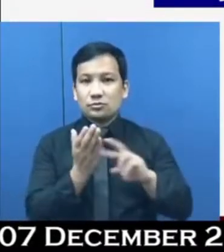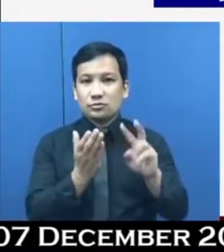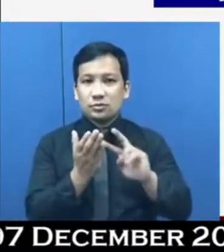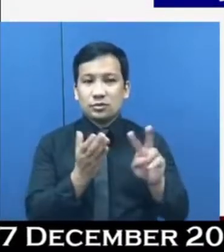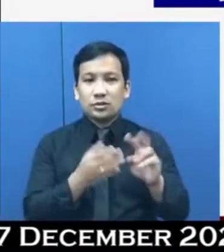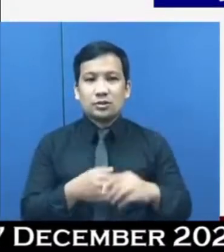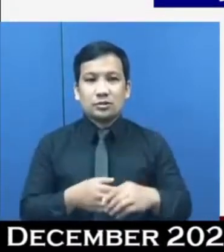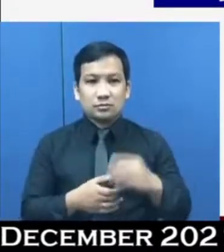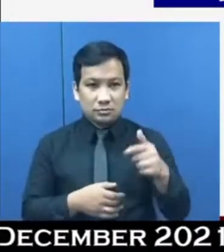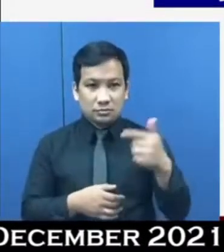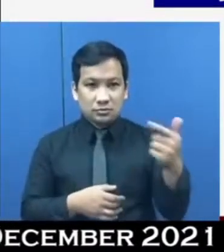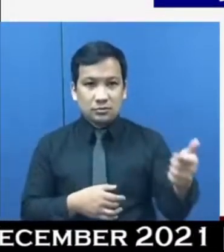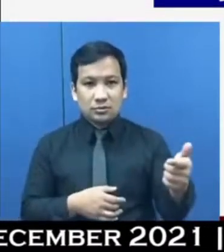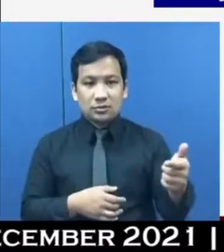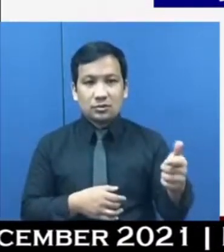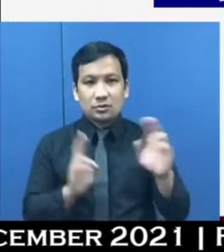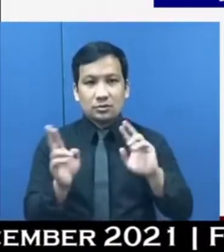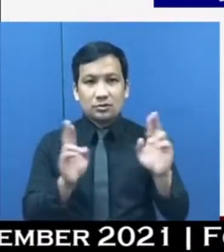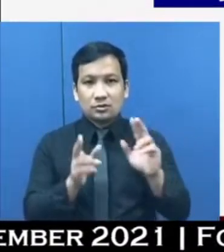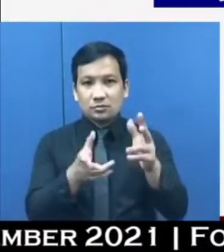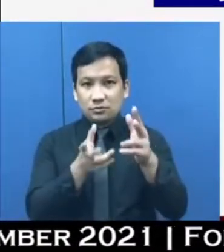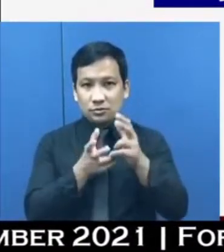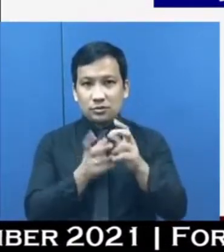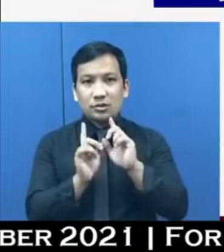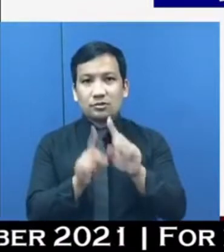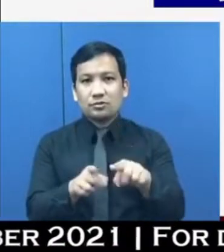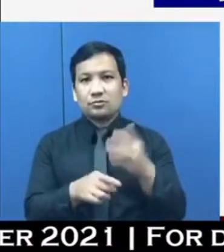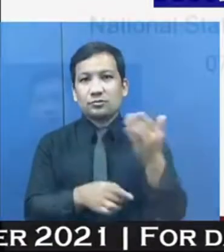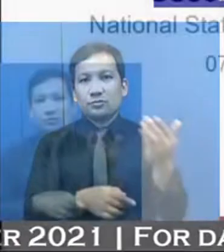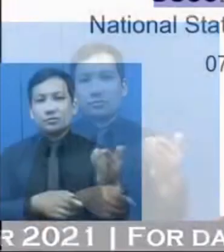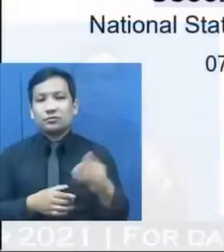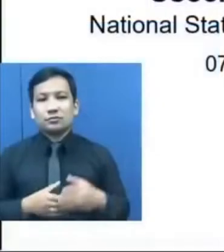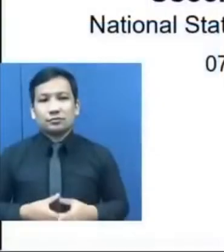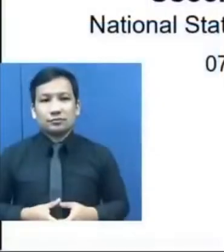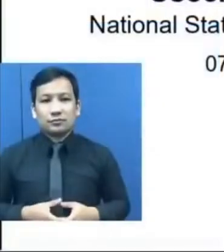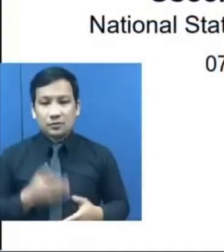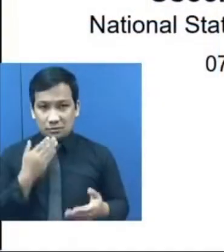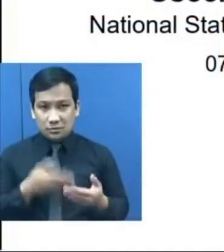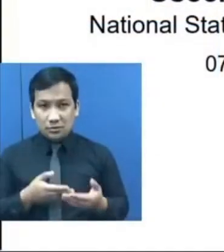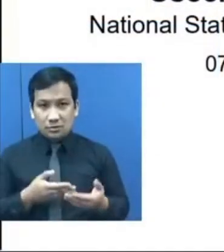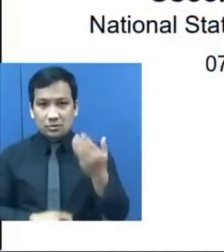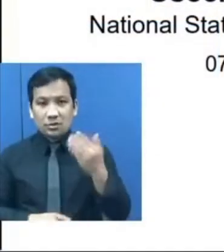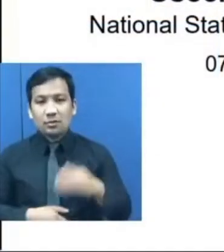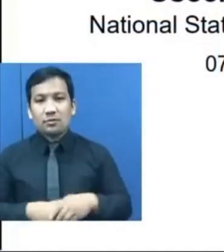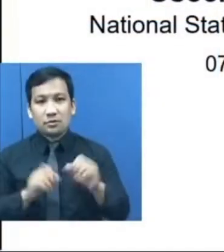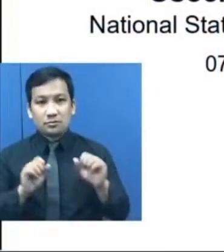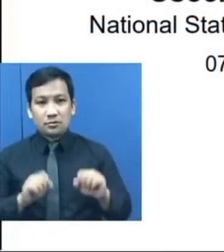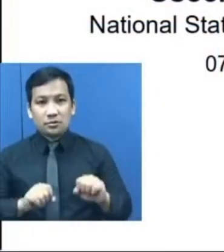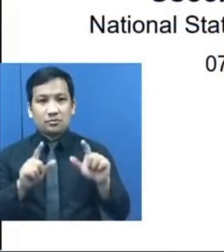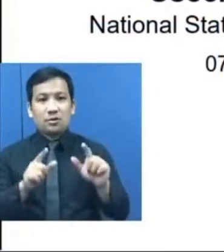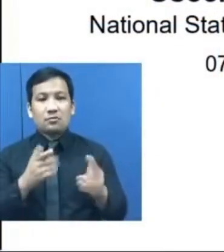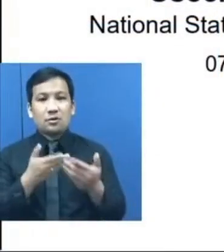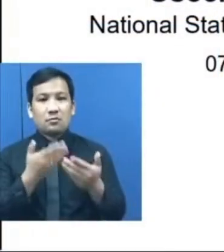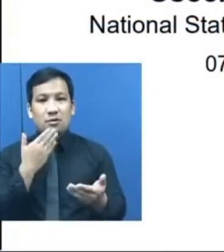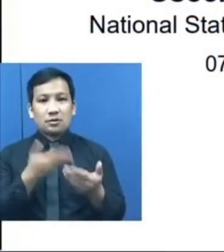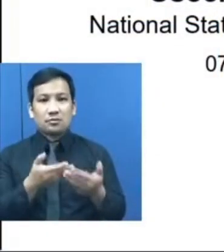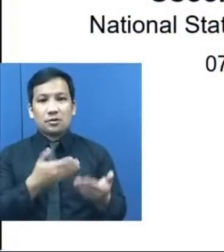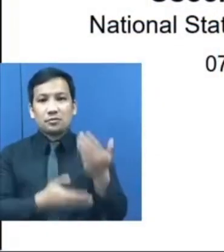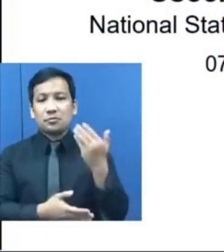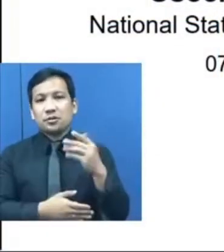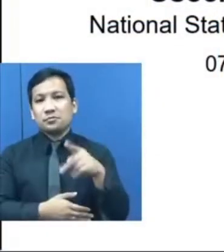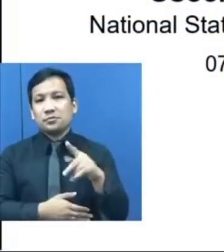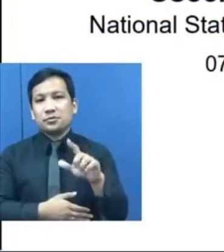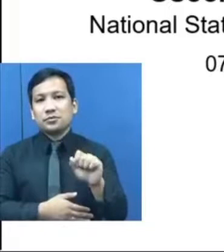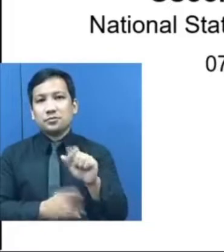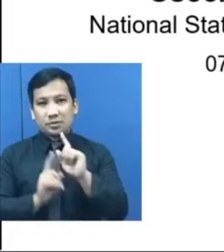And as Mapa, kami handa na po sa inyong report. Magandang umaga muli sa ating lahat. Ang Philippine Statistics Authority